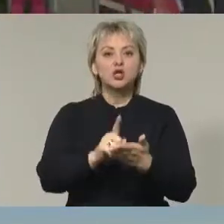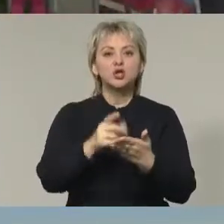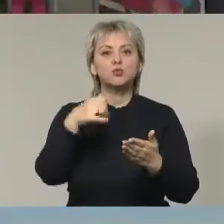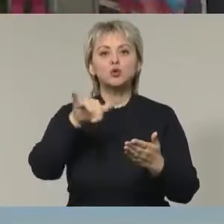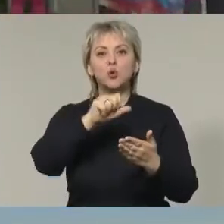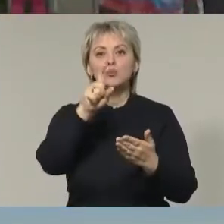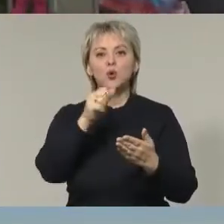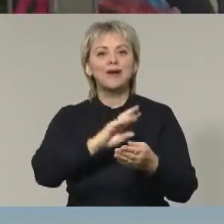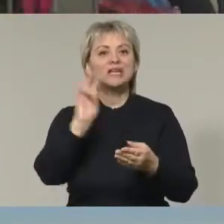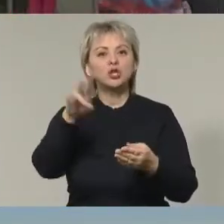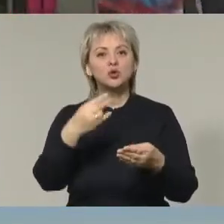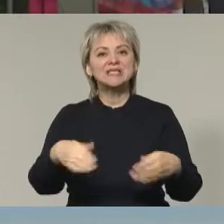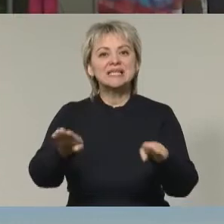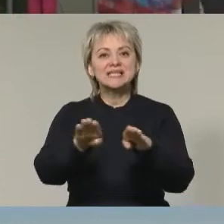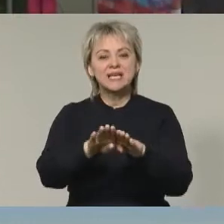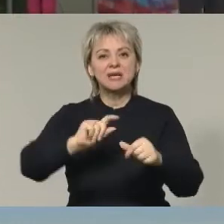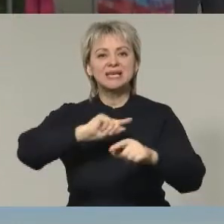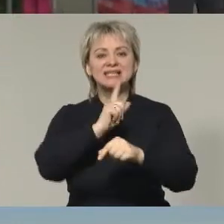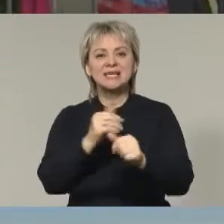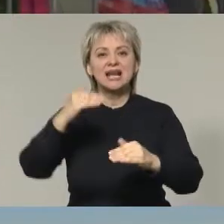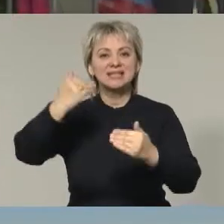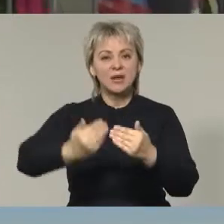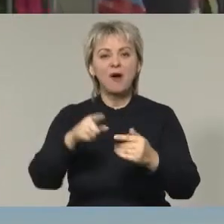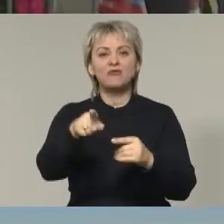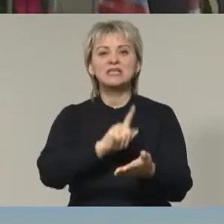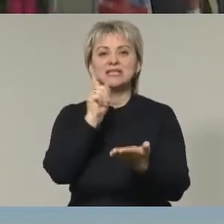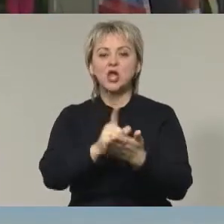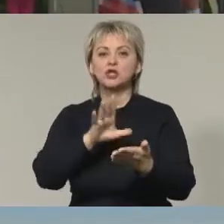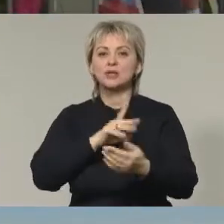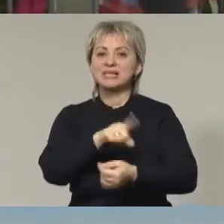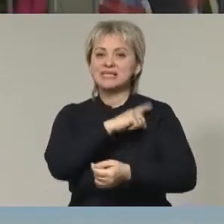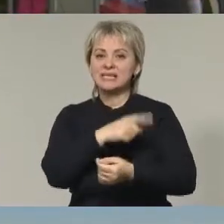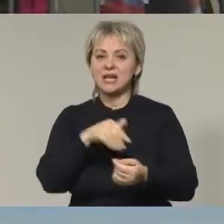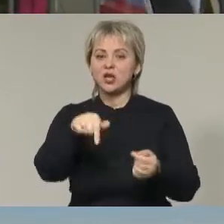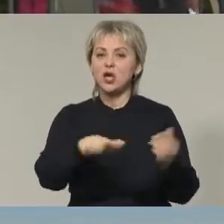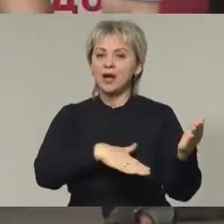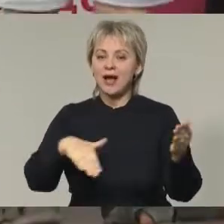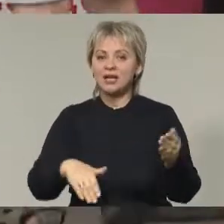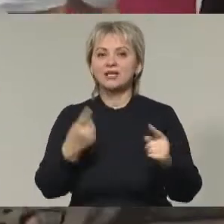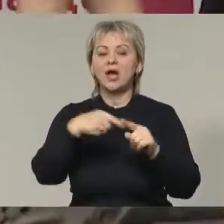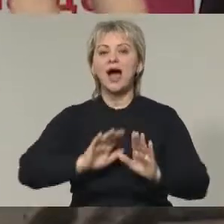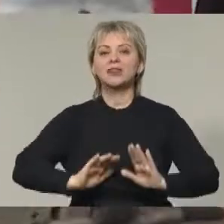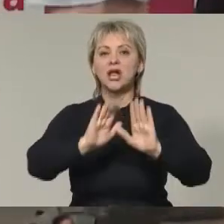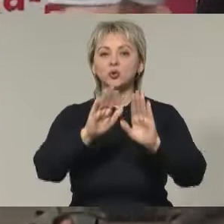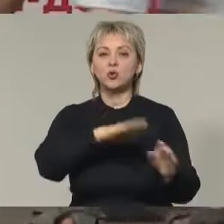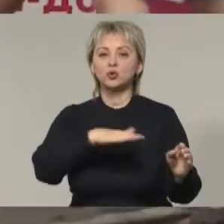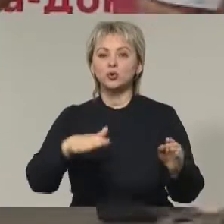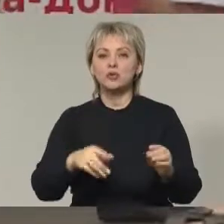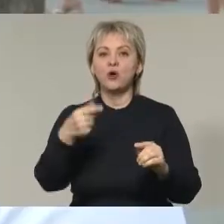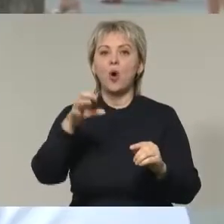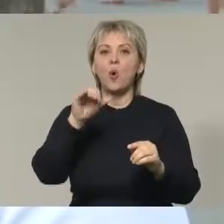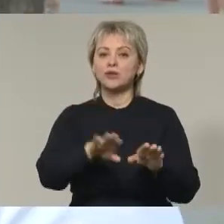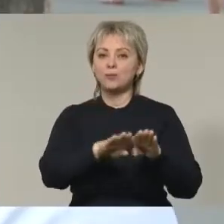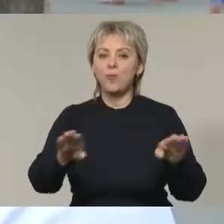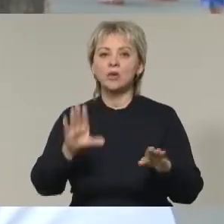не надо их зажимать и не надо их сильно сгивать. У вас должны быть сильные упругие коленки и ногами вы должны немножко отрываться от